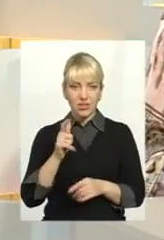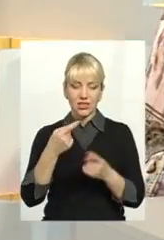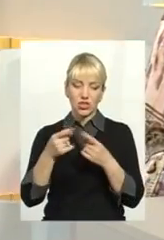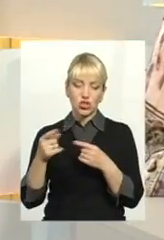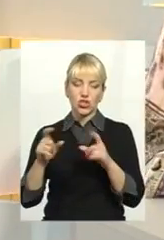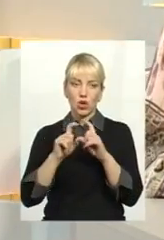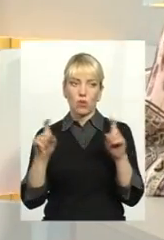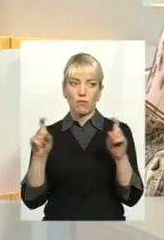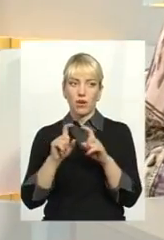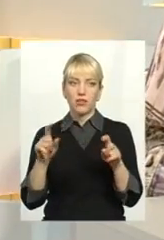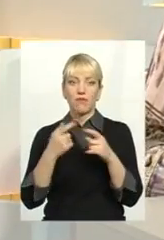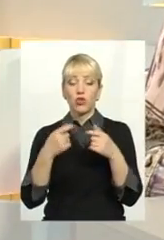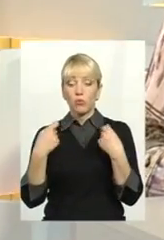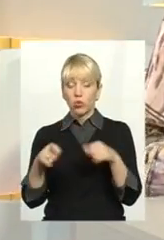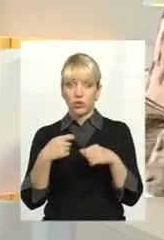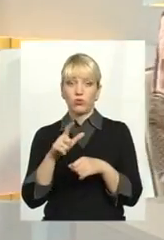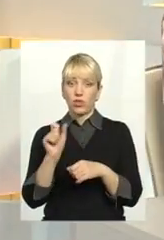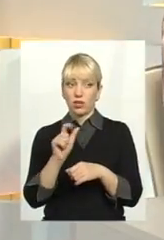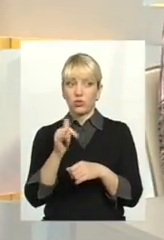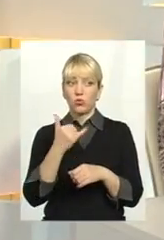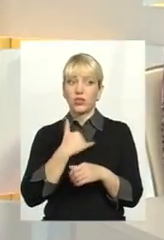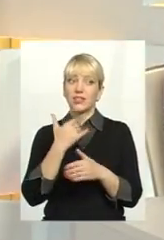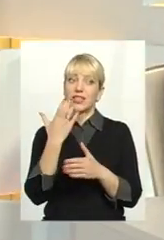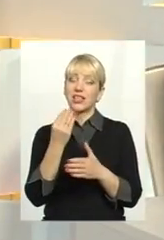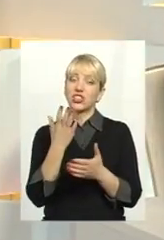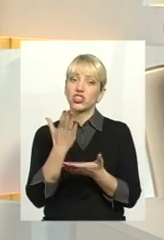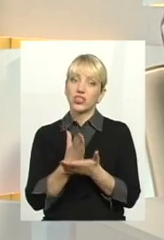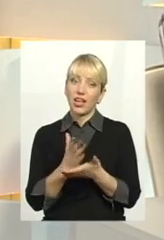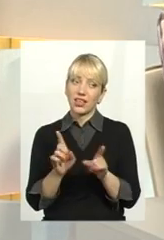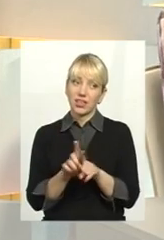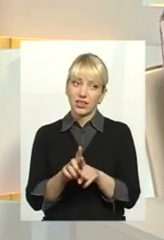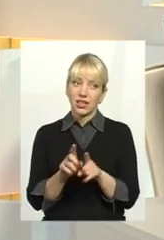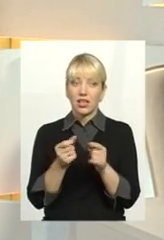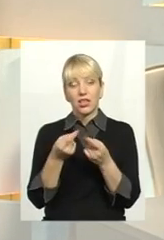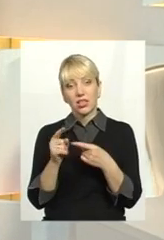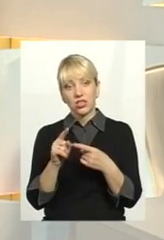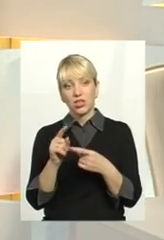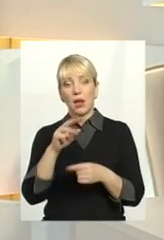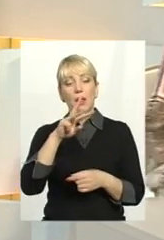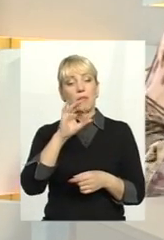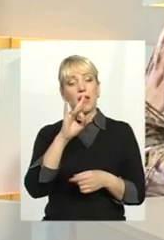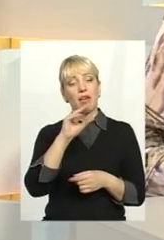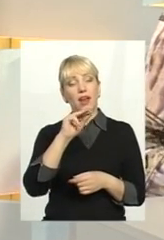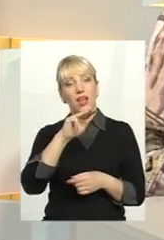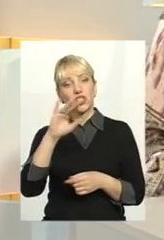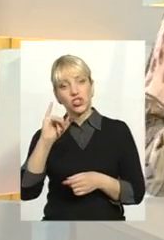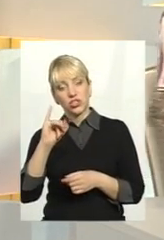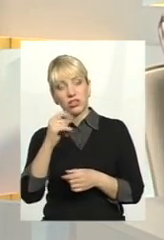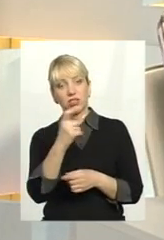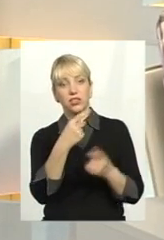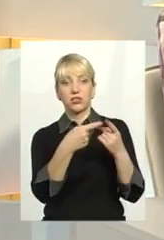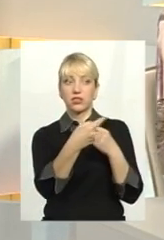компанії, вони продають газ, але в нас є ще такий інший, в нас мережі належать іншим, і начебто